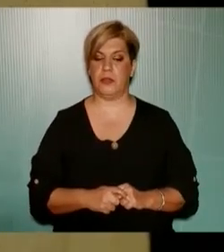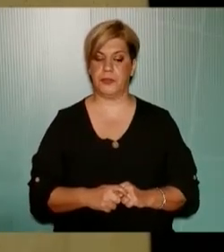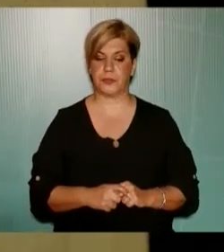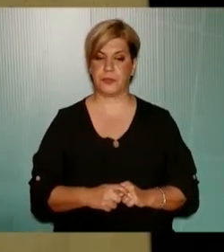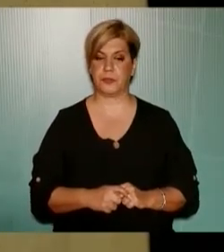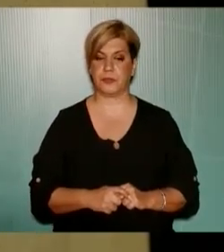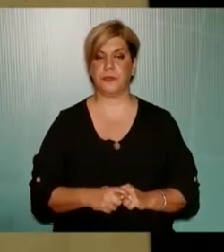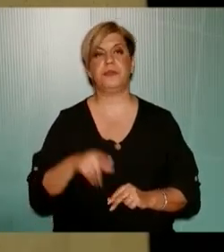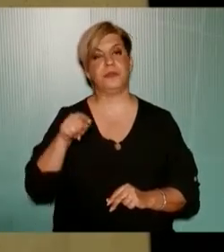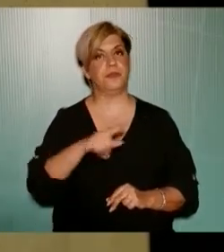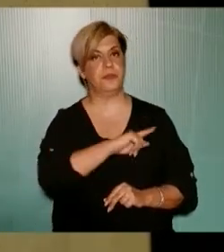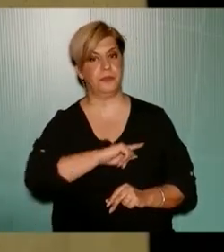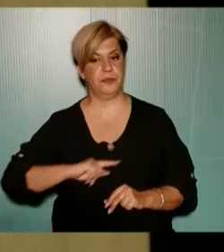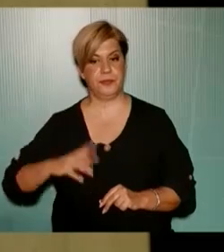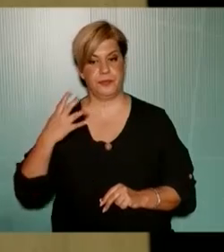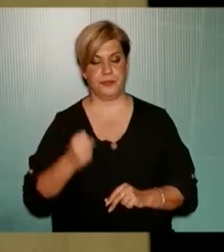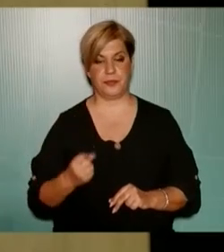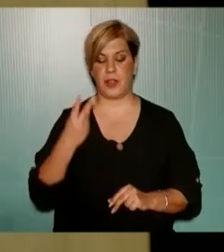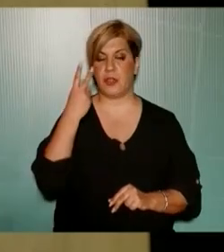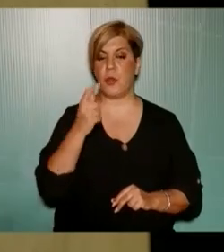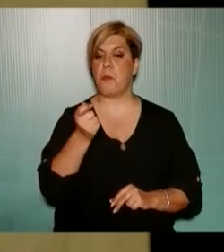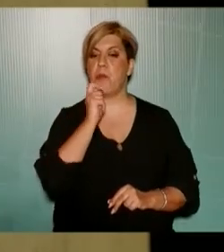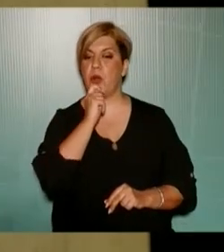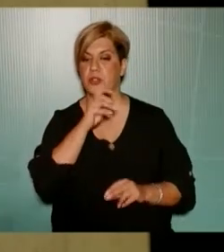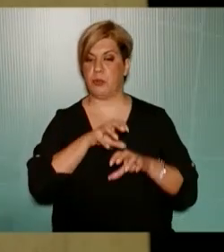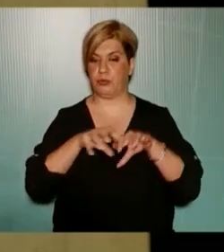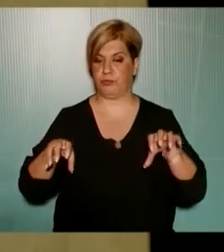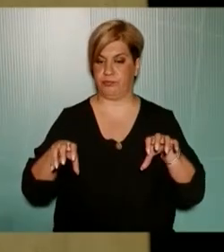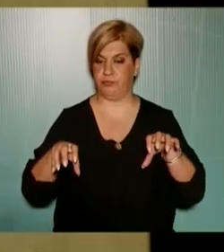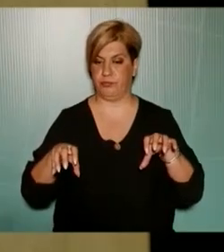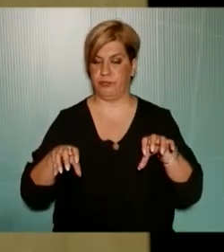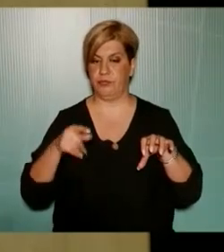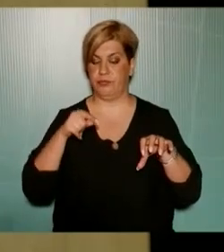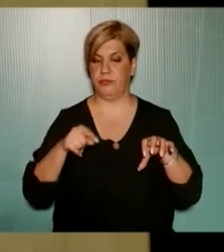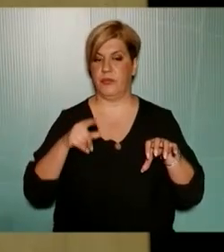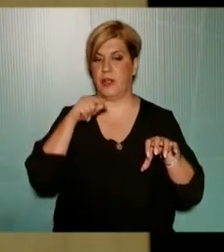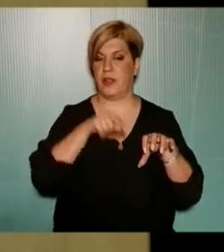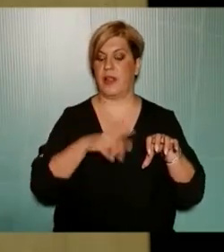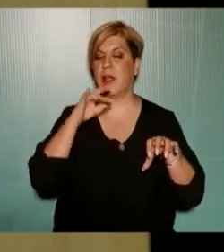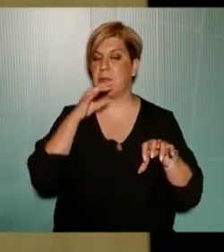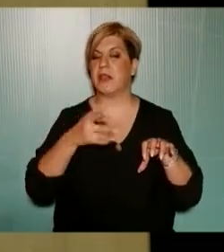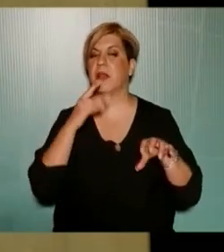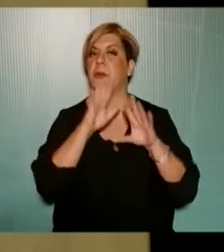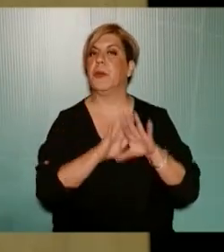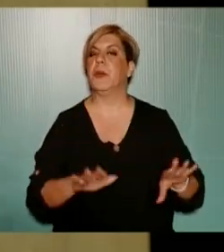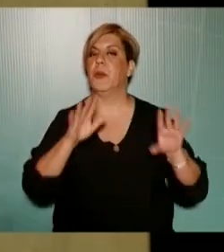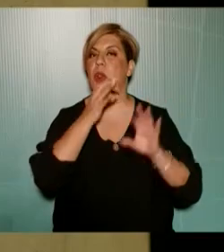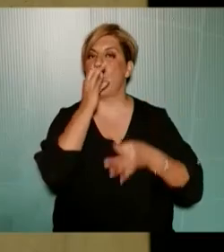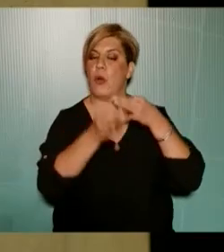Σε αυτή τη διοίκηση υπάρχει ένας διπολισμός υπάρχει ένας κατευναστικός πάντα λόγος